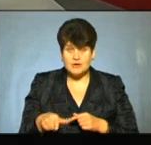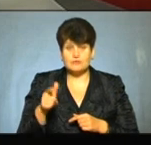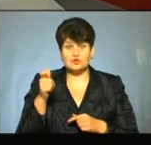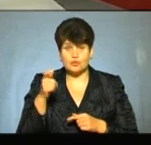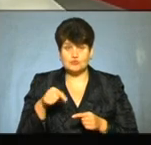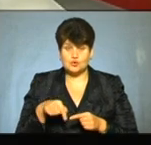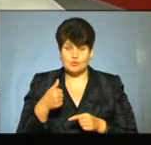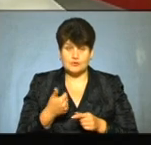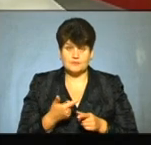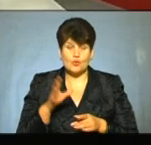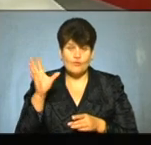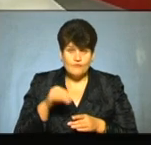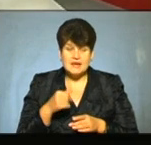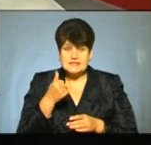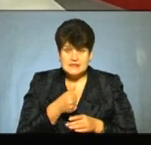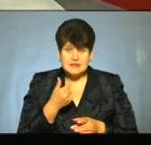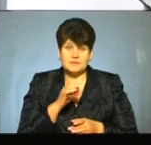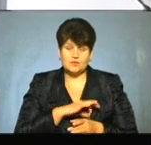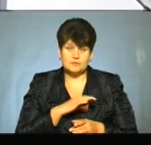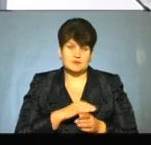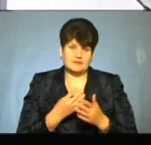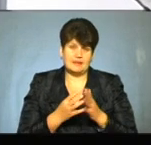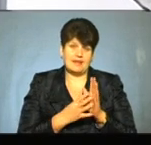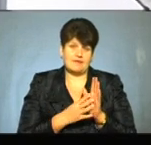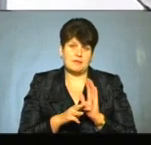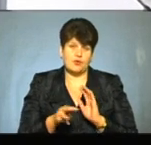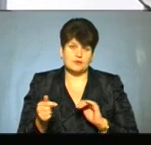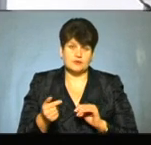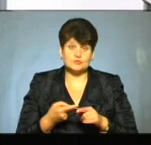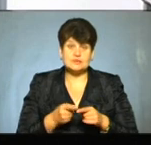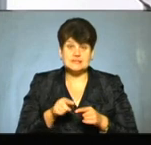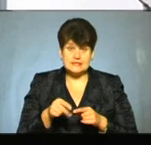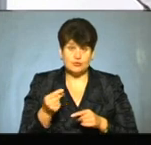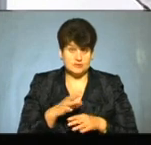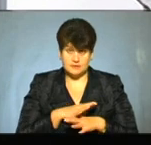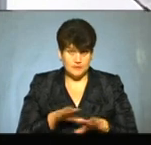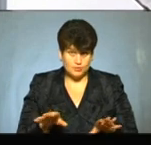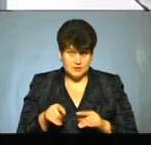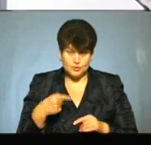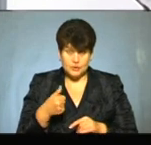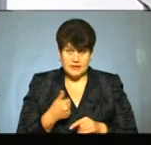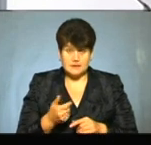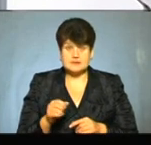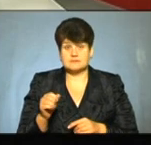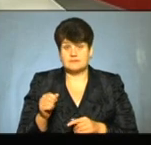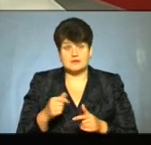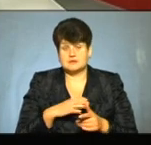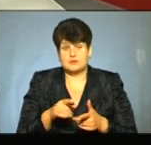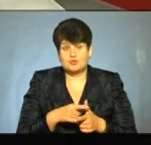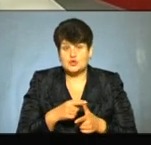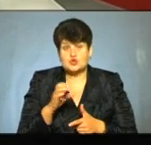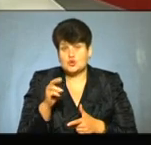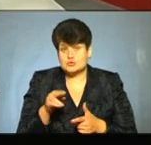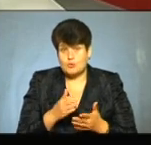рік ми використаємо на ремонт доріг і тротуарів в цьому році близько 9 мільйонів гривень. Якщо цих коштів наступному році не буде, у нас або а – не фінансувати